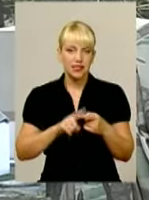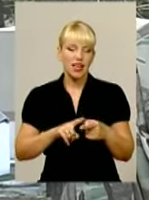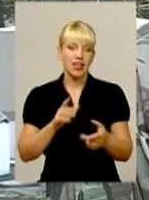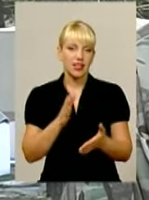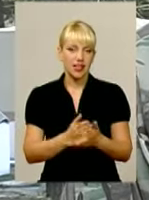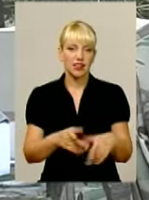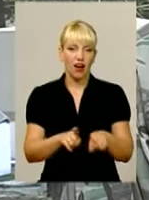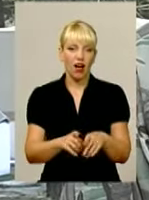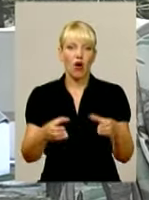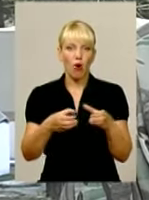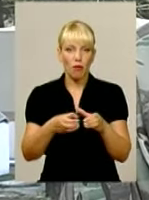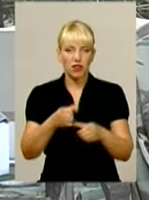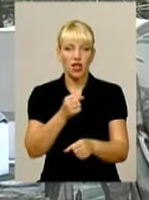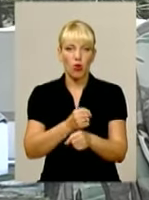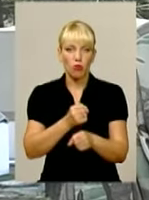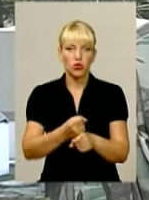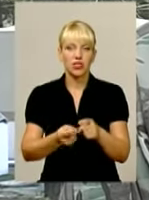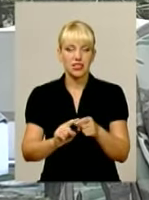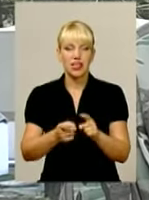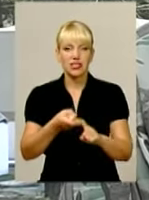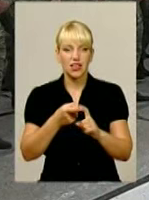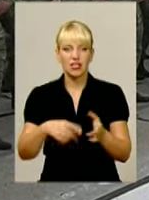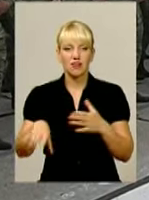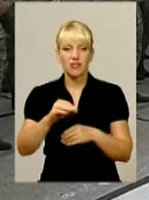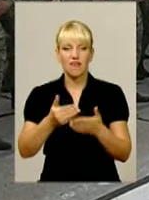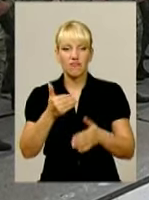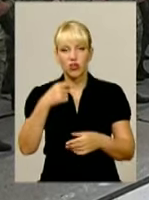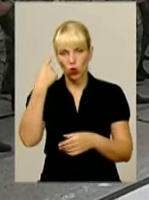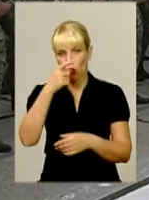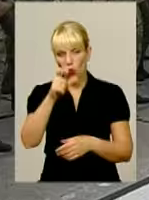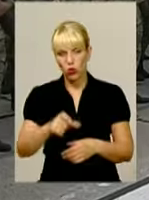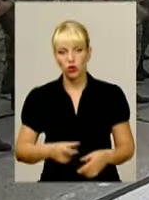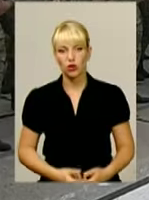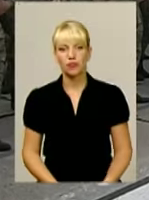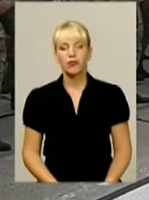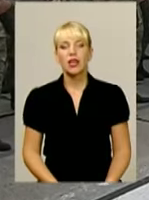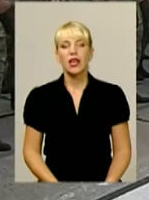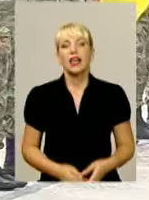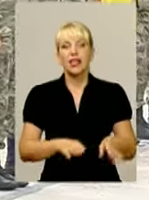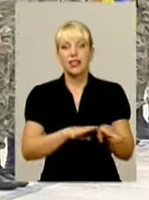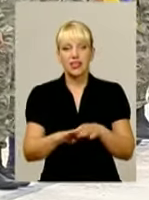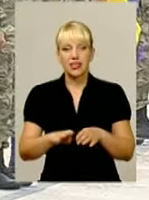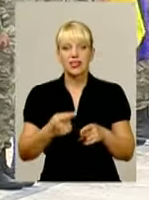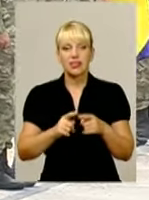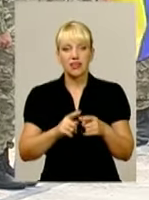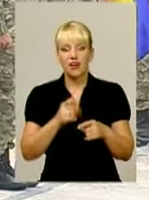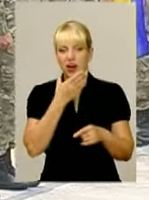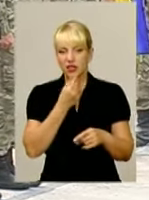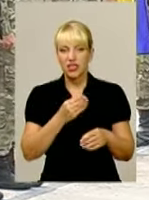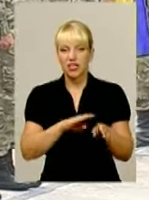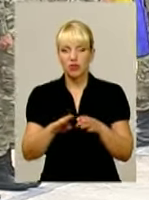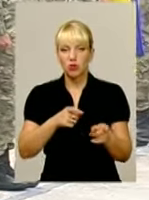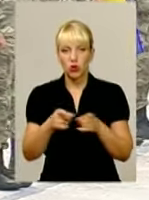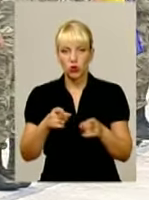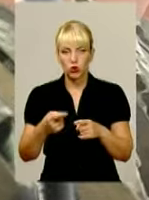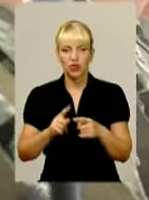командна робота. Тут залежить все від кожного. Єдність та гідний рівень підготовки наших прикордонників неодноразово вже